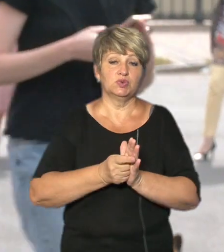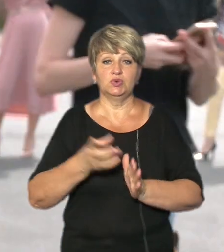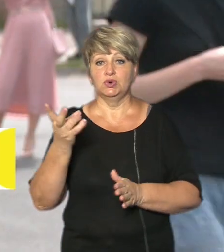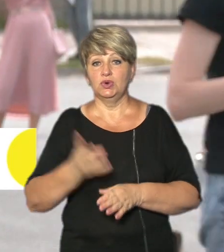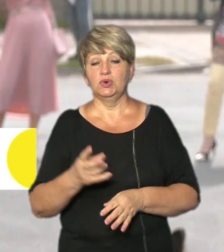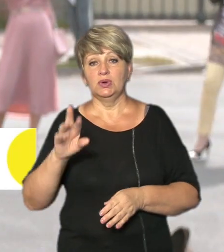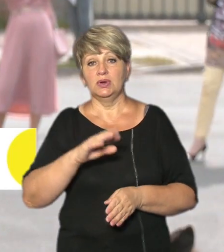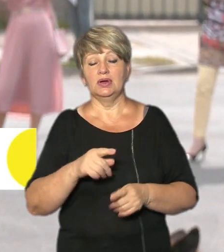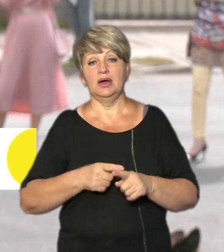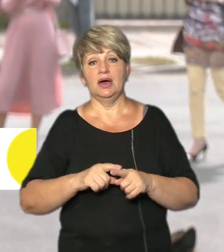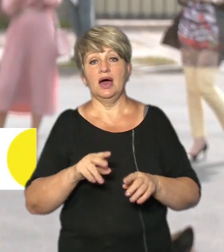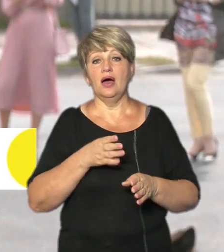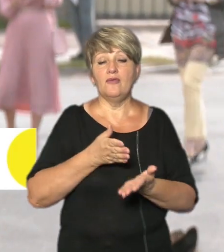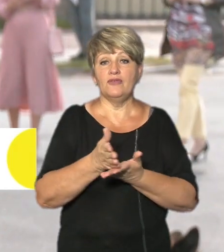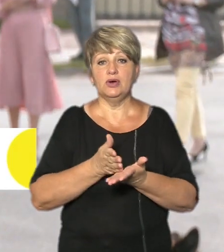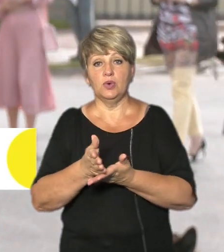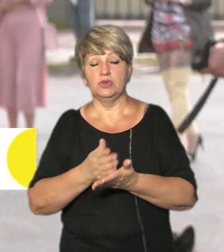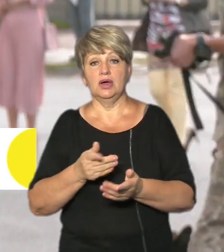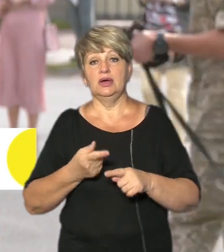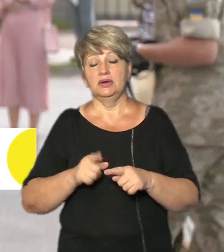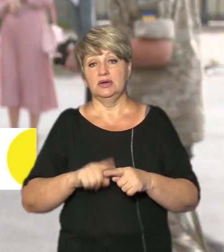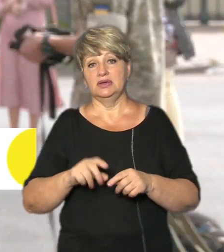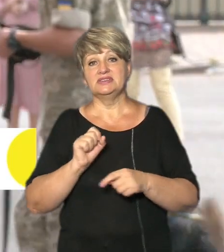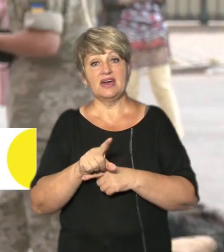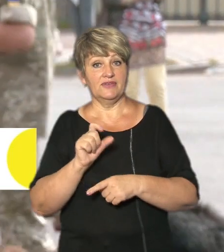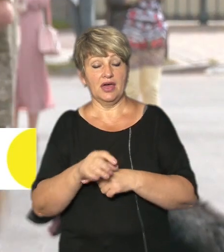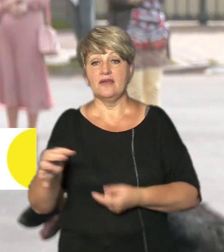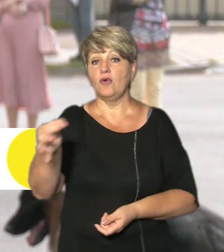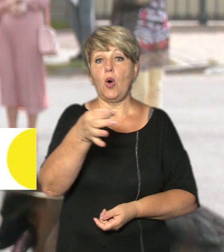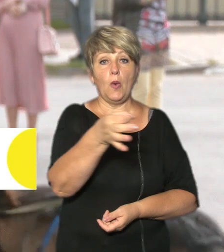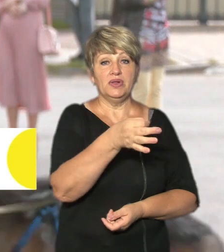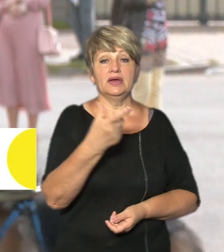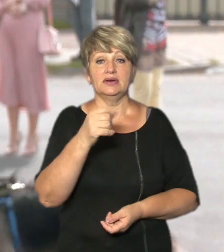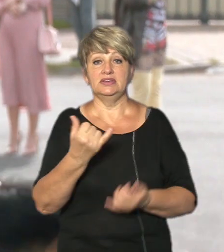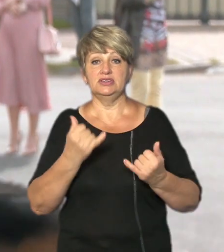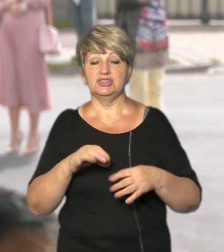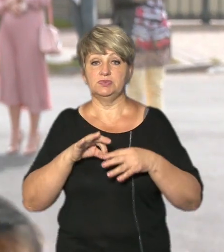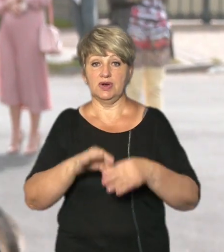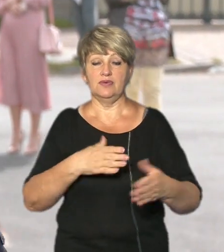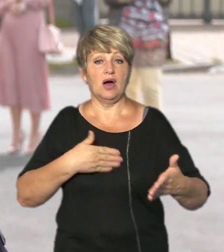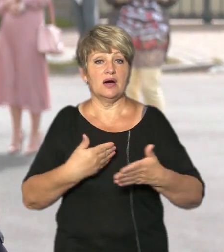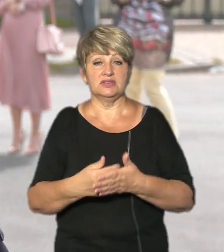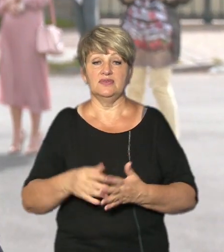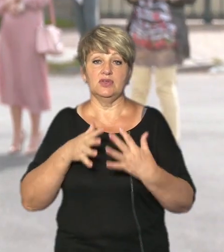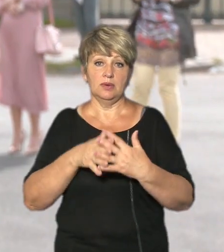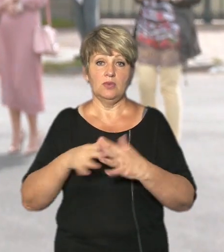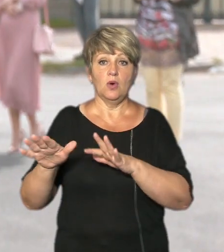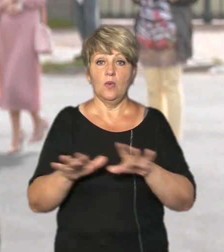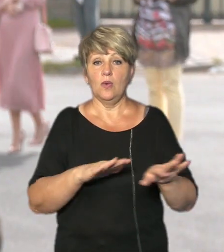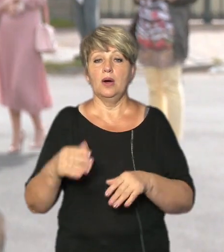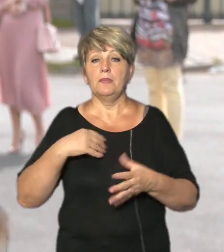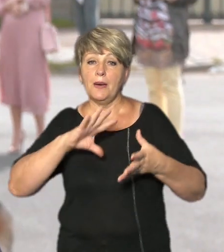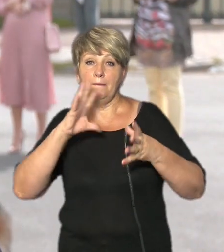виконання службових завдань у областях, де тривають активні бойові дії Тому що, оскільки ми знаємо, за